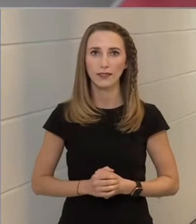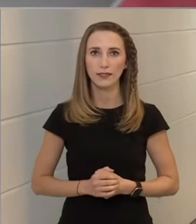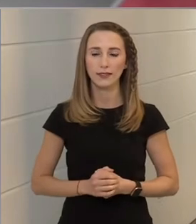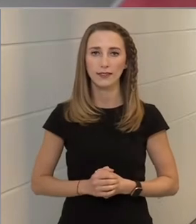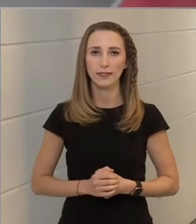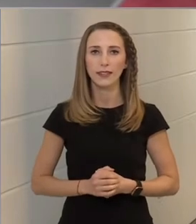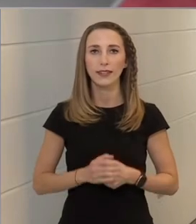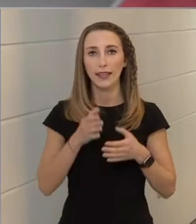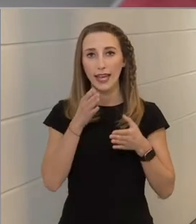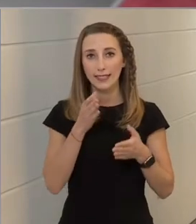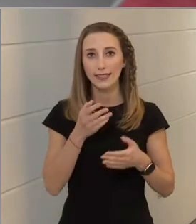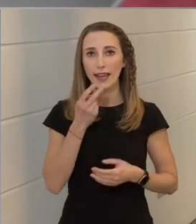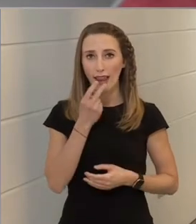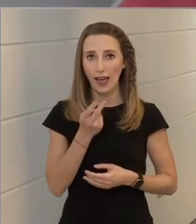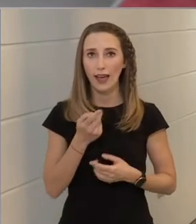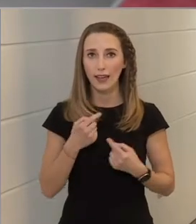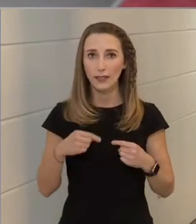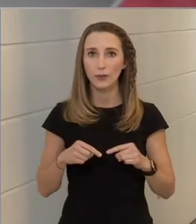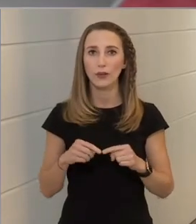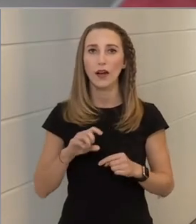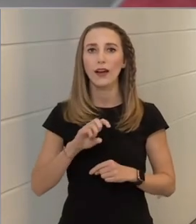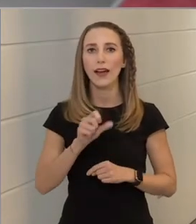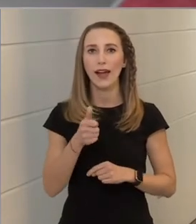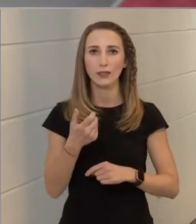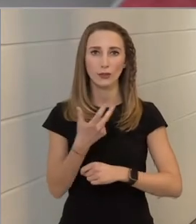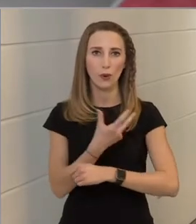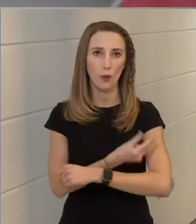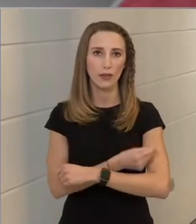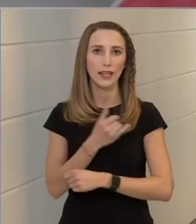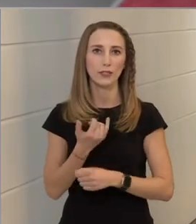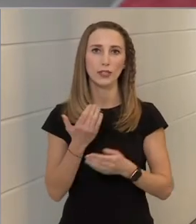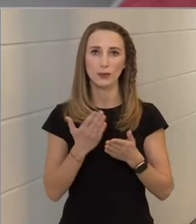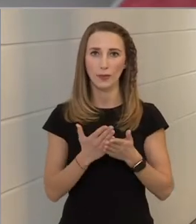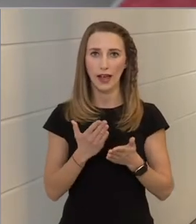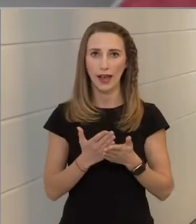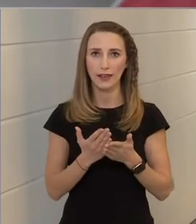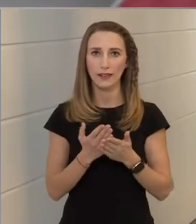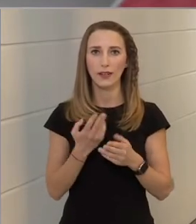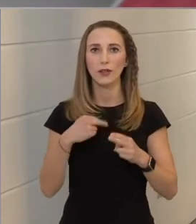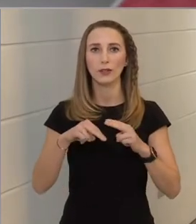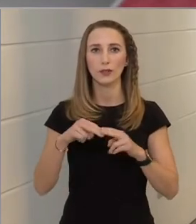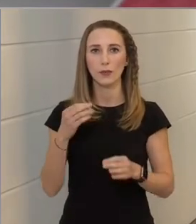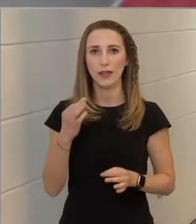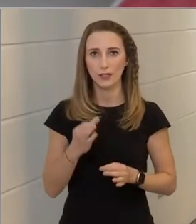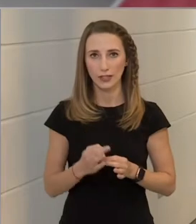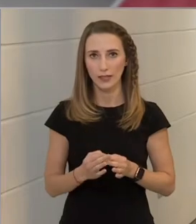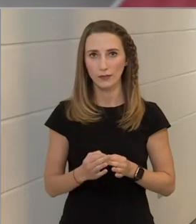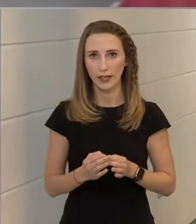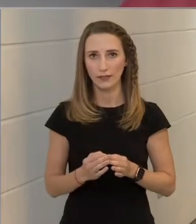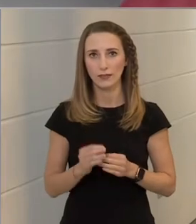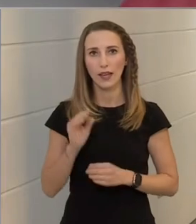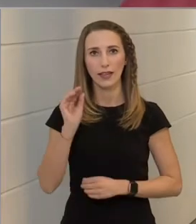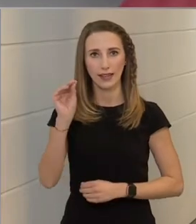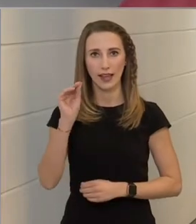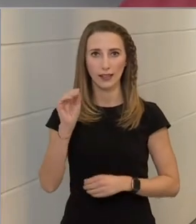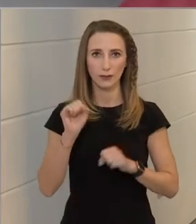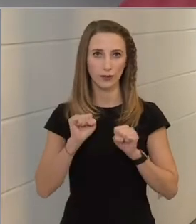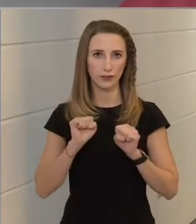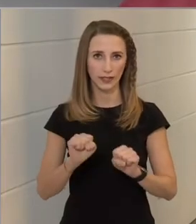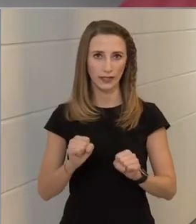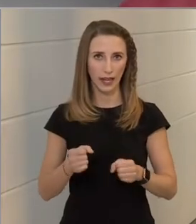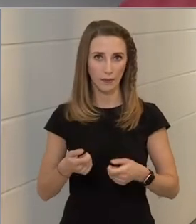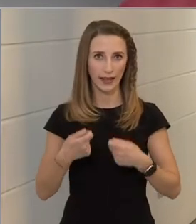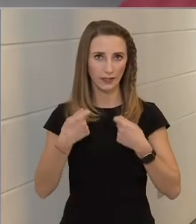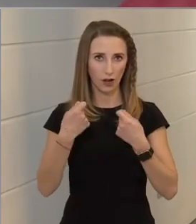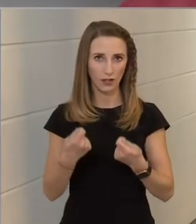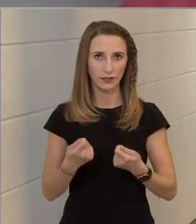hiszen látjuk azt, hogy az első oltás is már több esetben jelentős védelmet